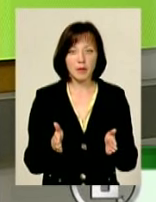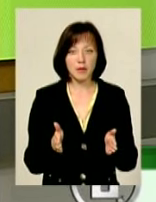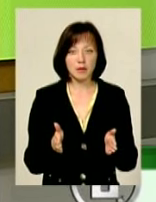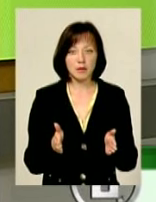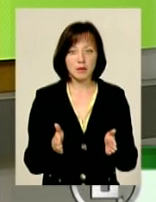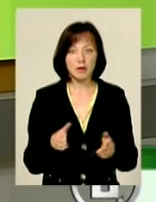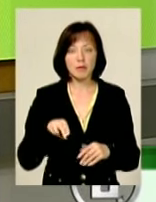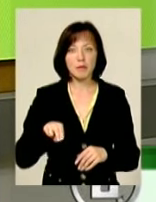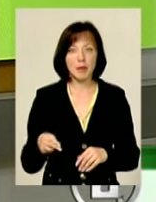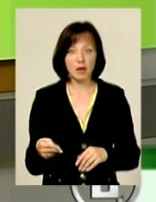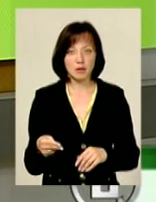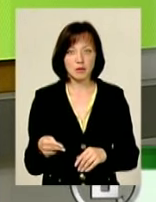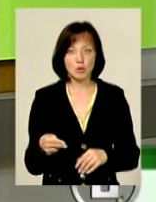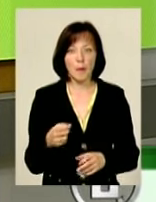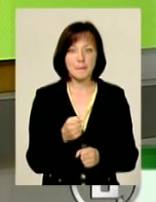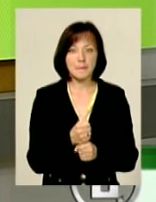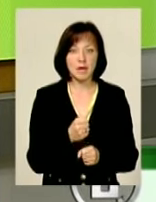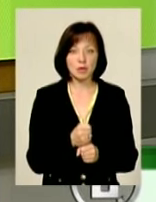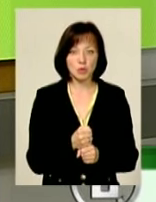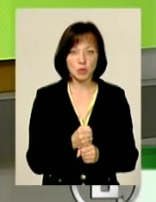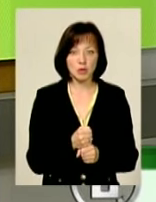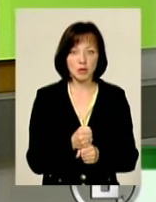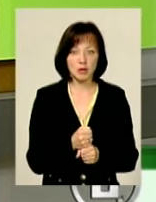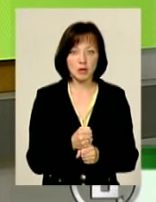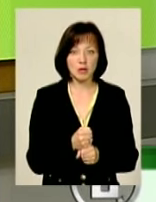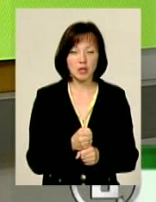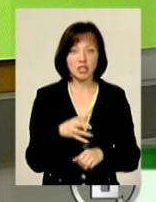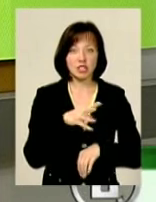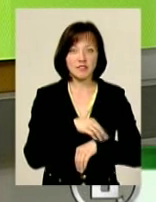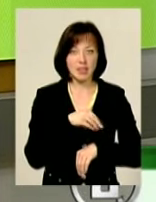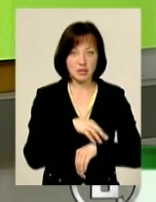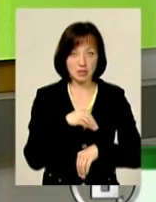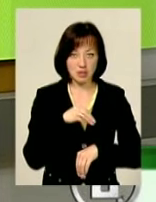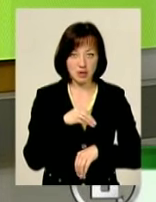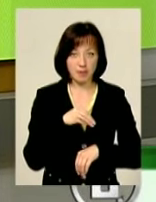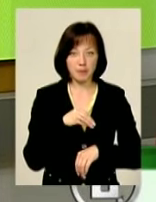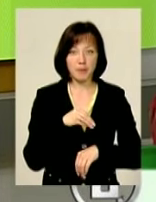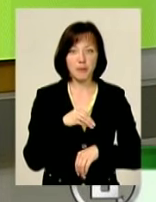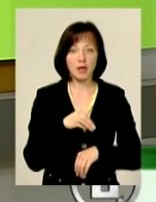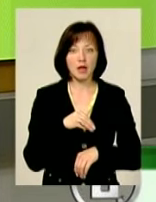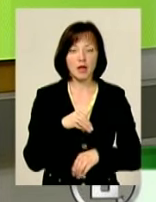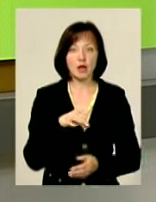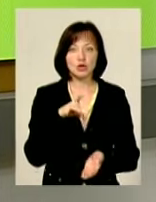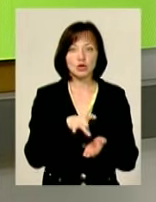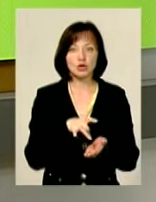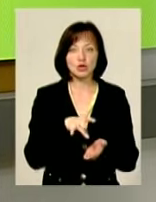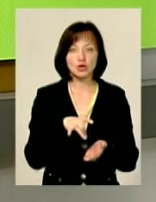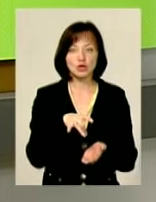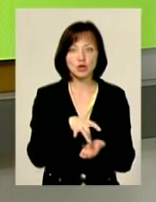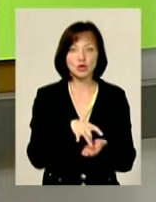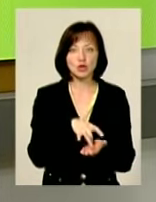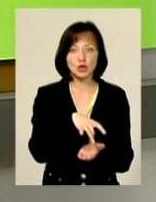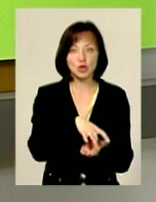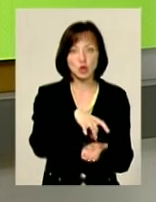п'ятницю працює Швеція. Соло з оркестрової ями. Це